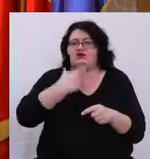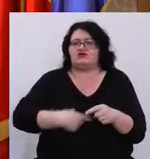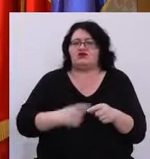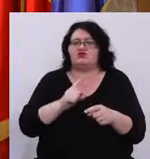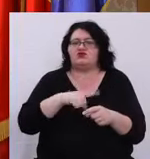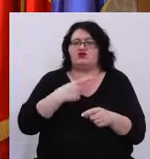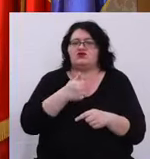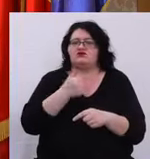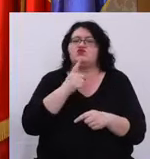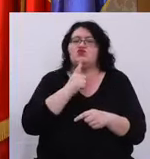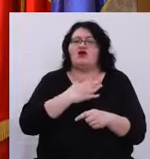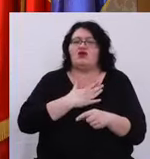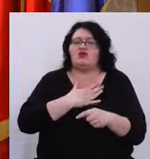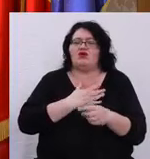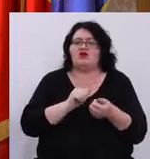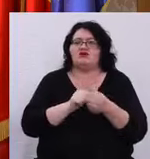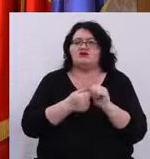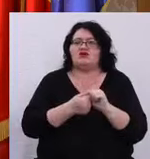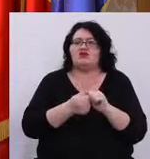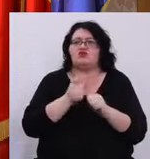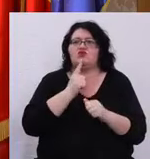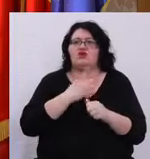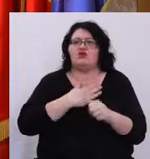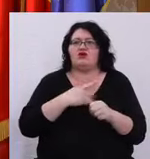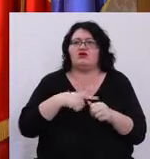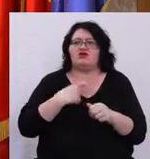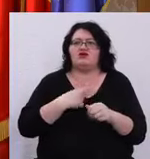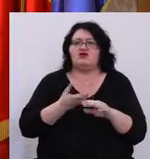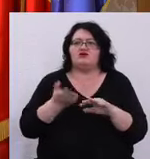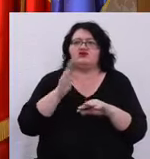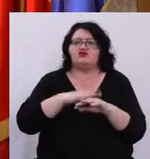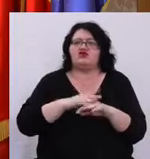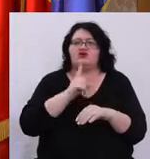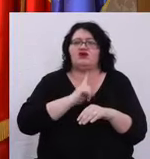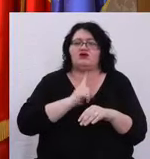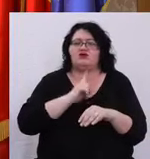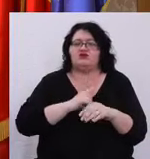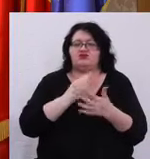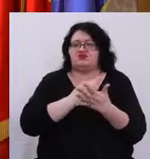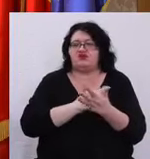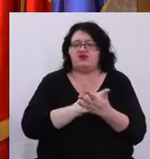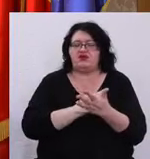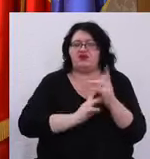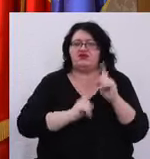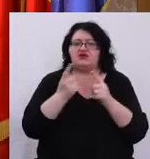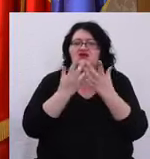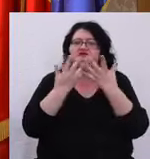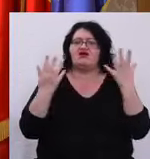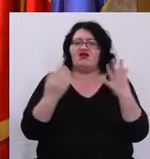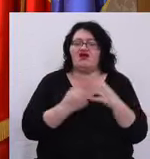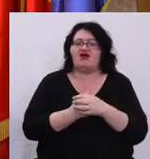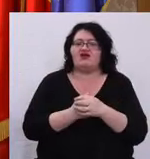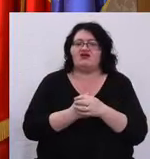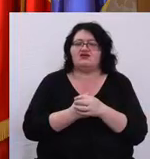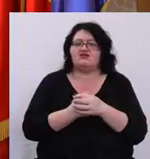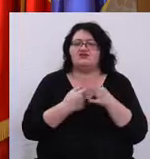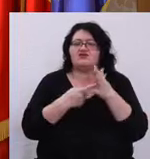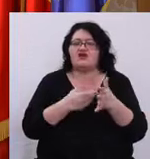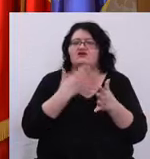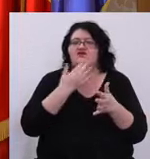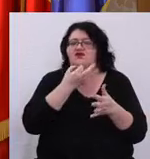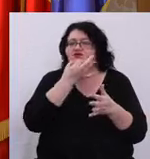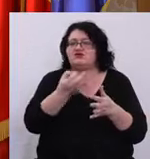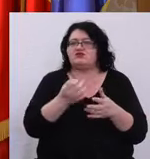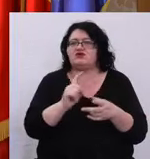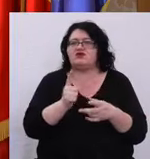pentru că nu este doar numele meu Sau cei puțin numele meu este cea mai mică problemă Dar e foarte clar și asta vreau să